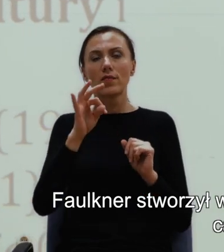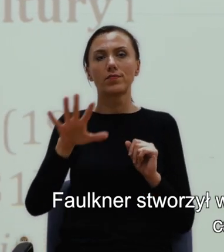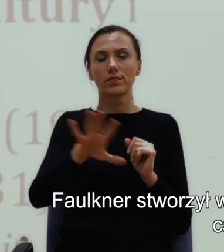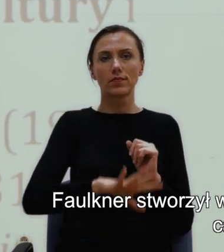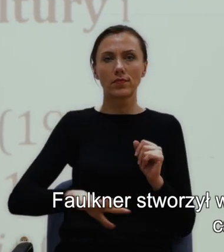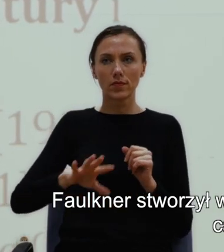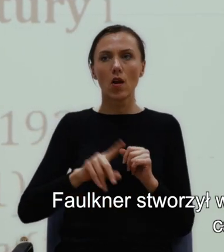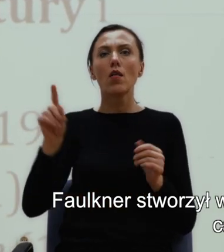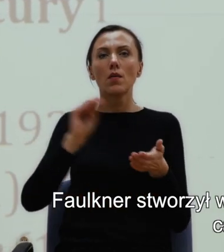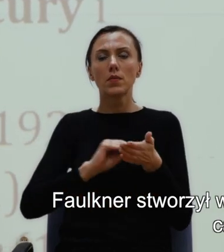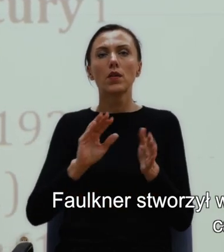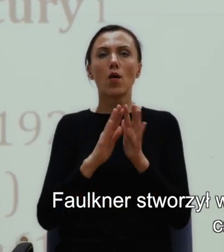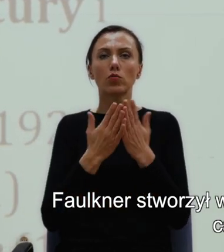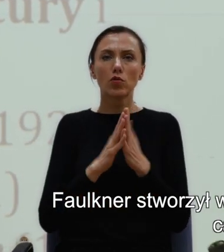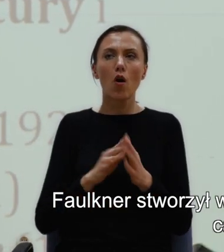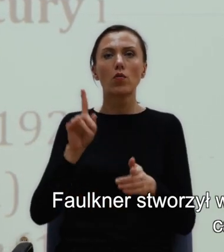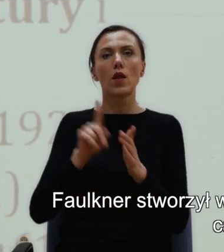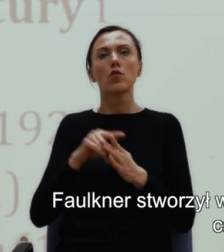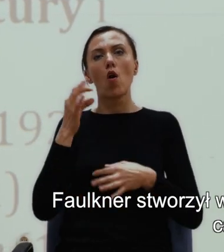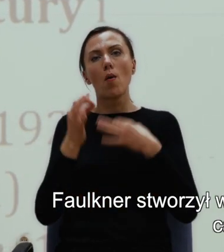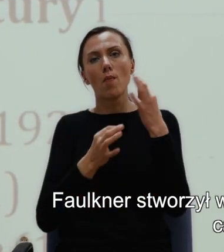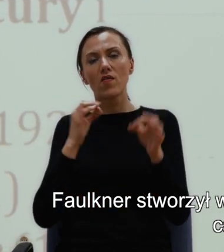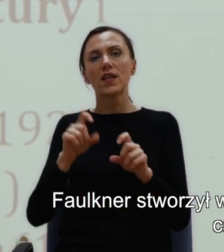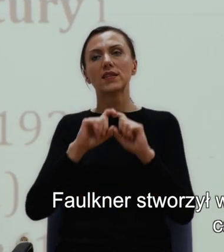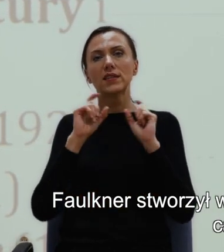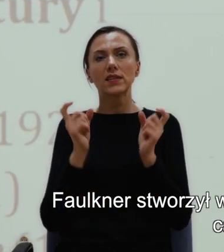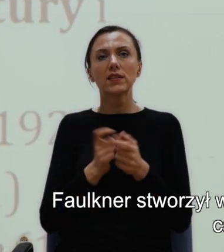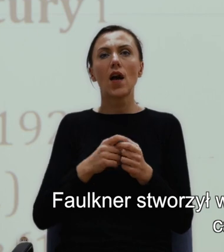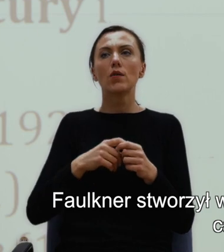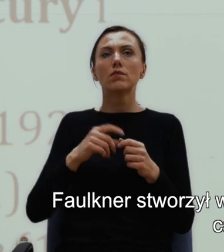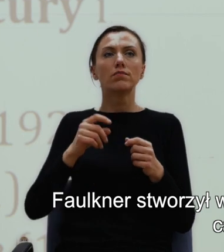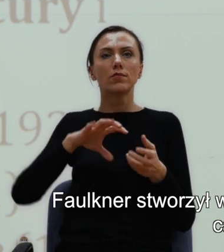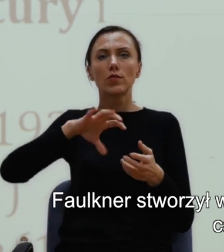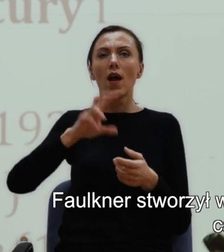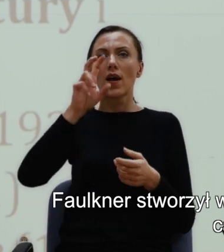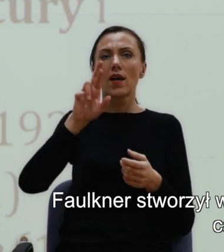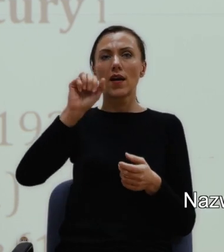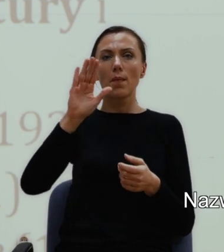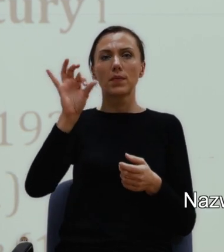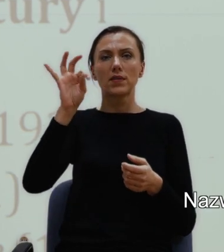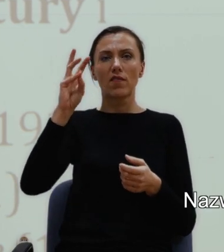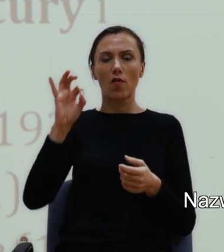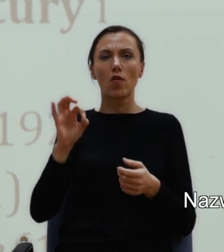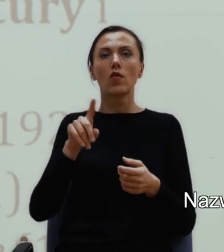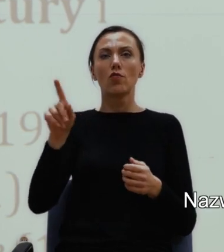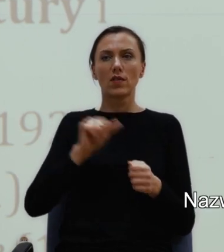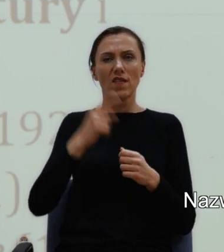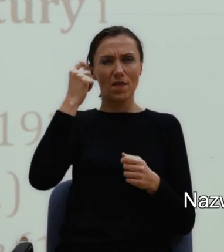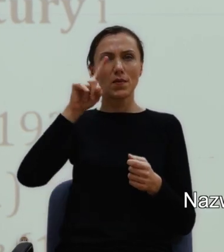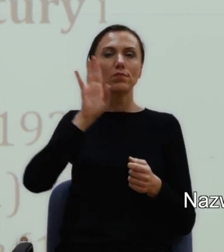opowiadaniach całe hrabstwo, które nazwał Jokna Patafa. Jest to hrabstwo,